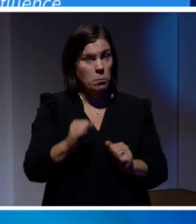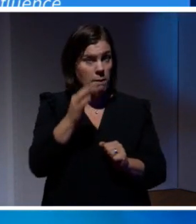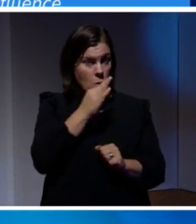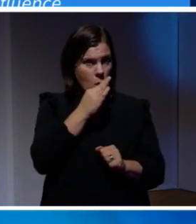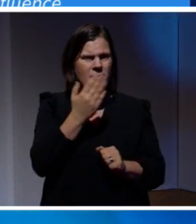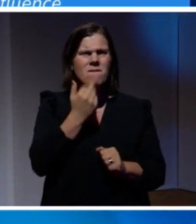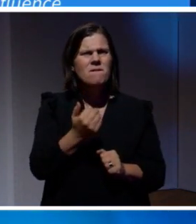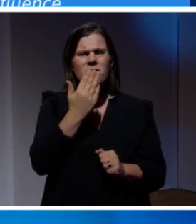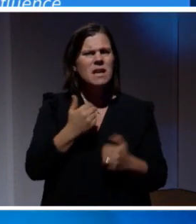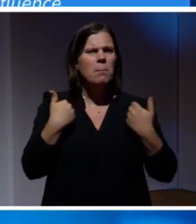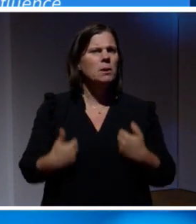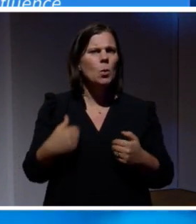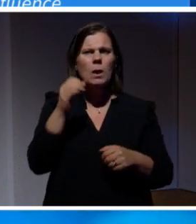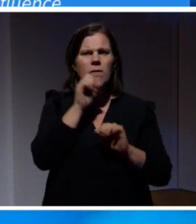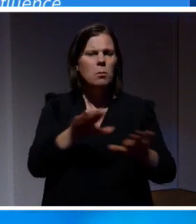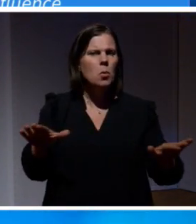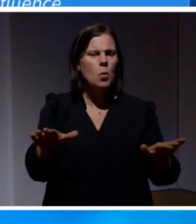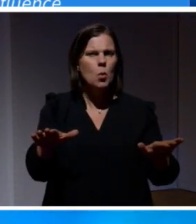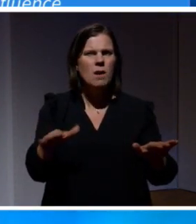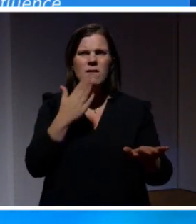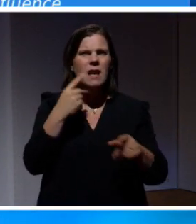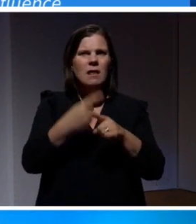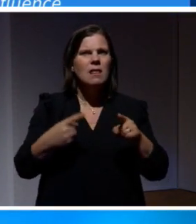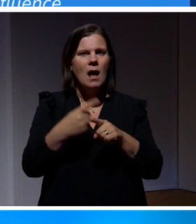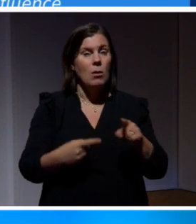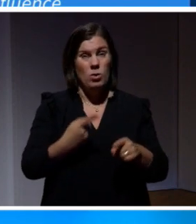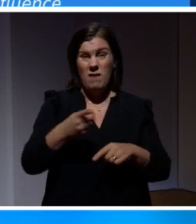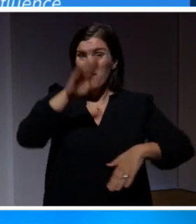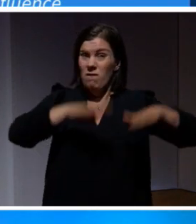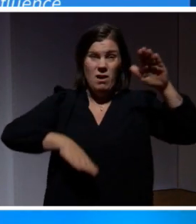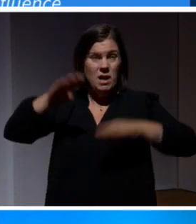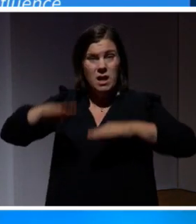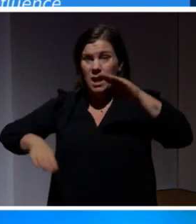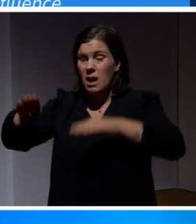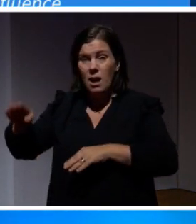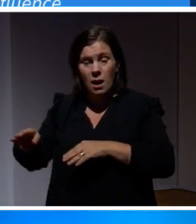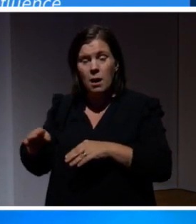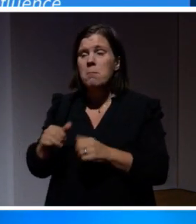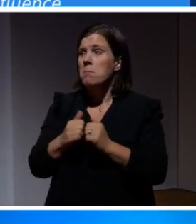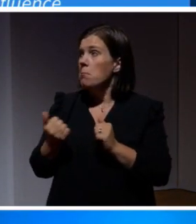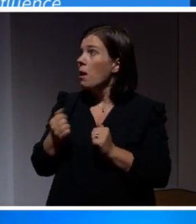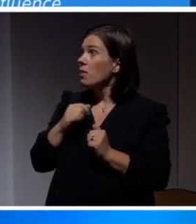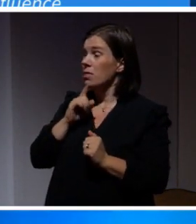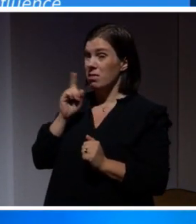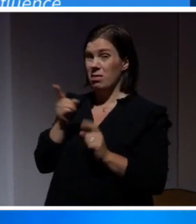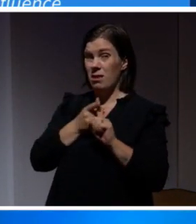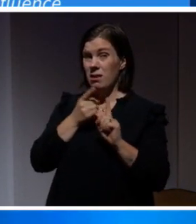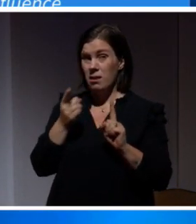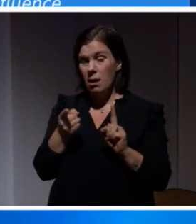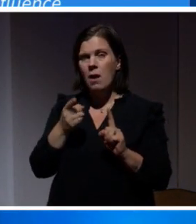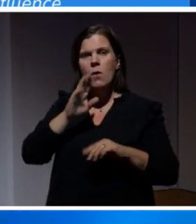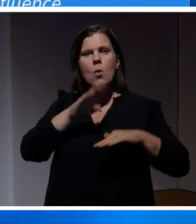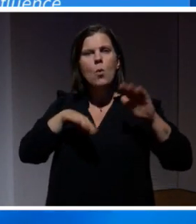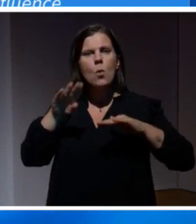vilken personlig information är det vi pratar om? Eller vilka personliga detaljer? Och det här varierar ju högst avsevärt. Men här kan det ju vara så att det får väldigt